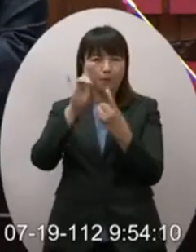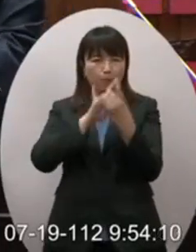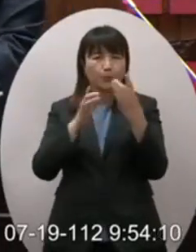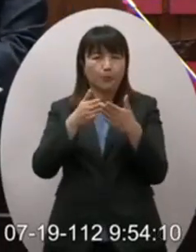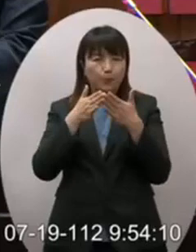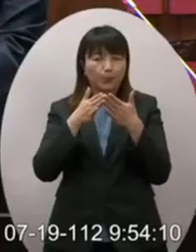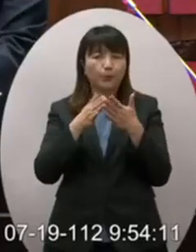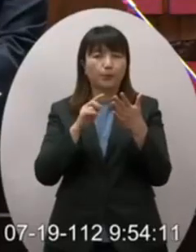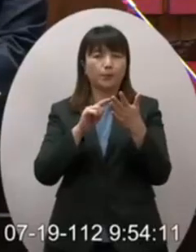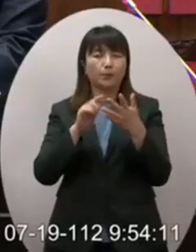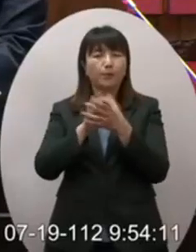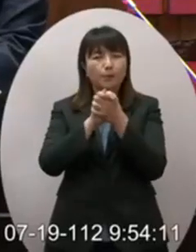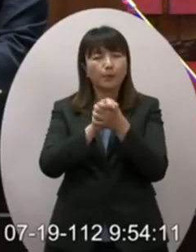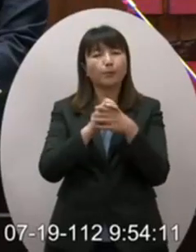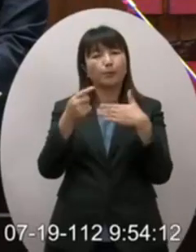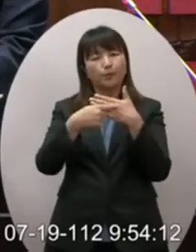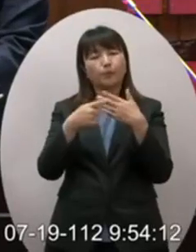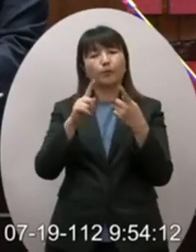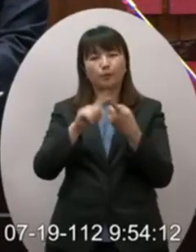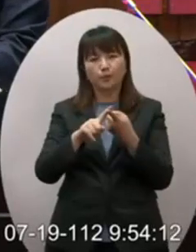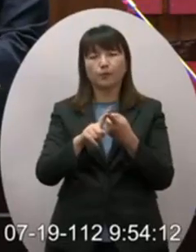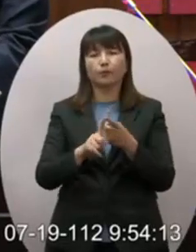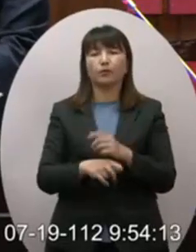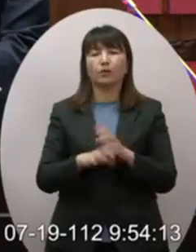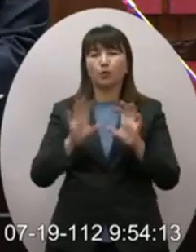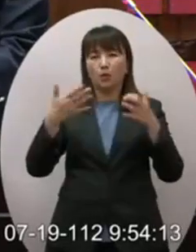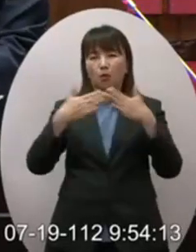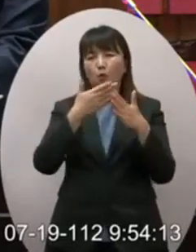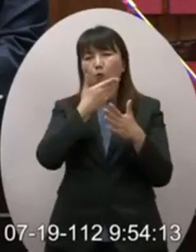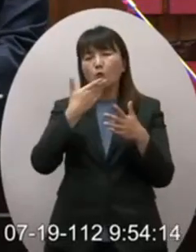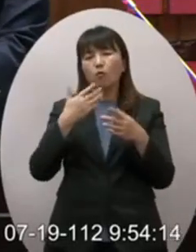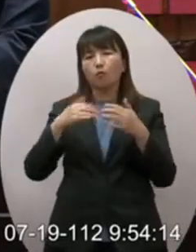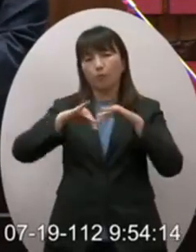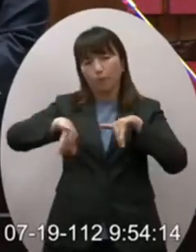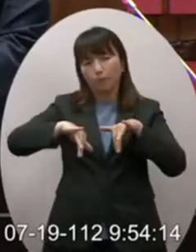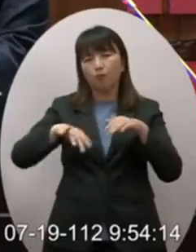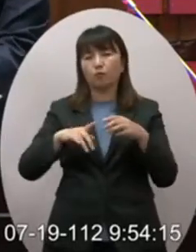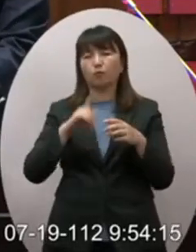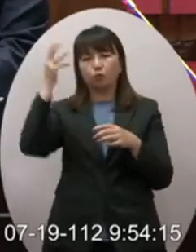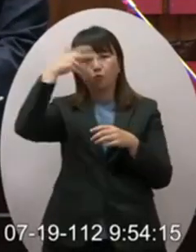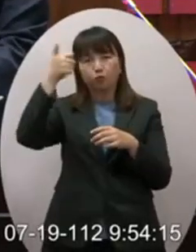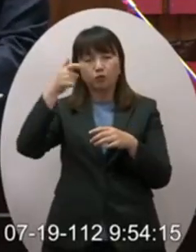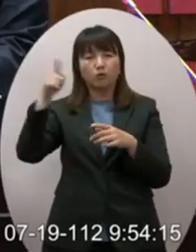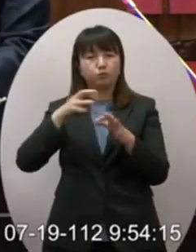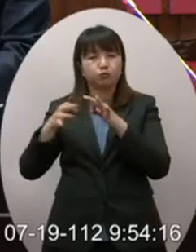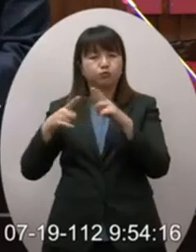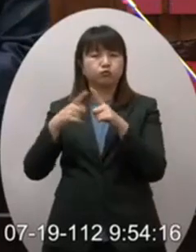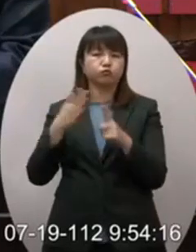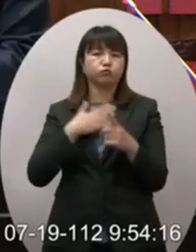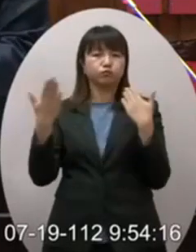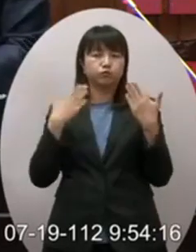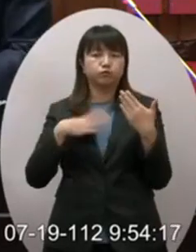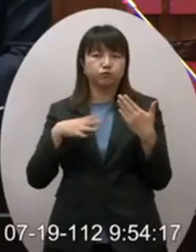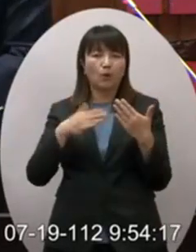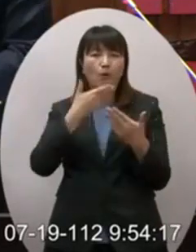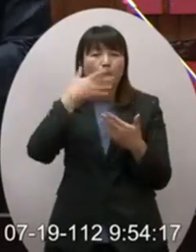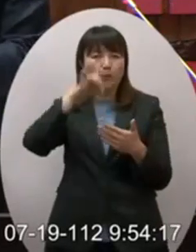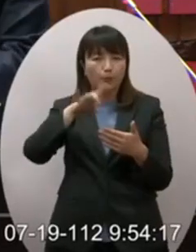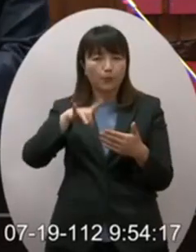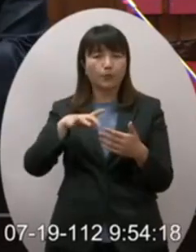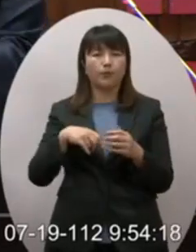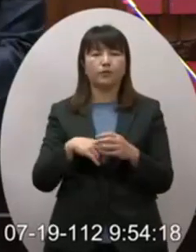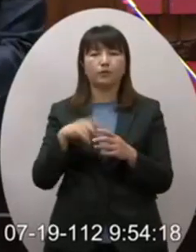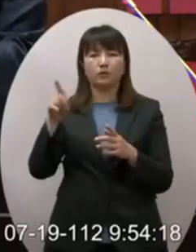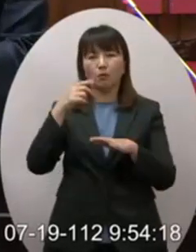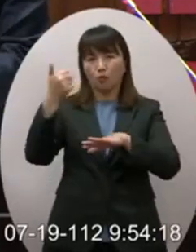炸大家是朋友沒有關係但是國家利益歸國家利益川普他是一個生意人他也很清楚利益在哪裡